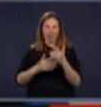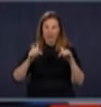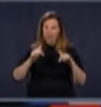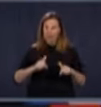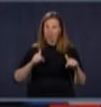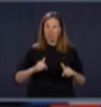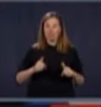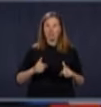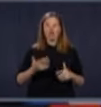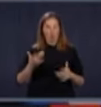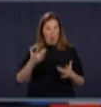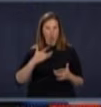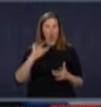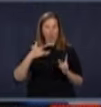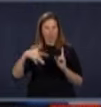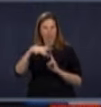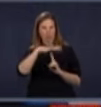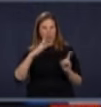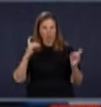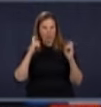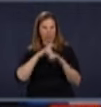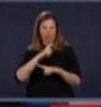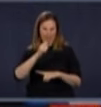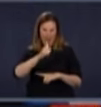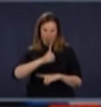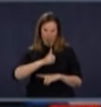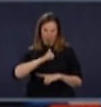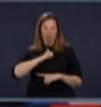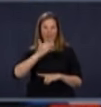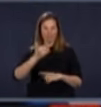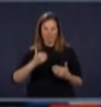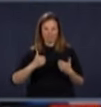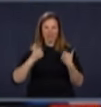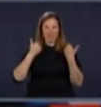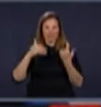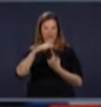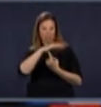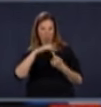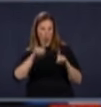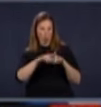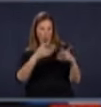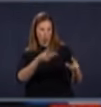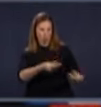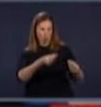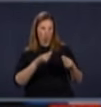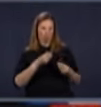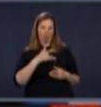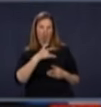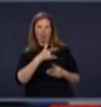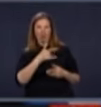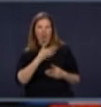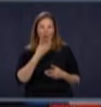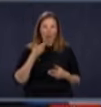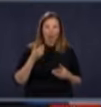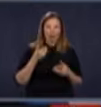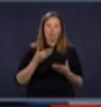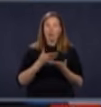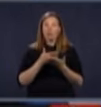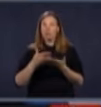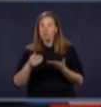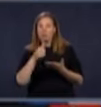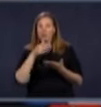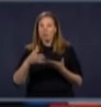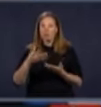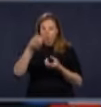on est très conscients de ça, on le vit nous autres-mêmes et on va vous revenir avec une définition claire, ce qui sera permis, pas permis, des exemples de